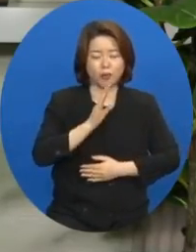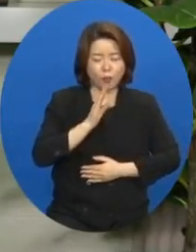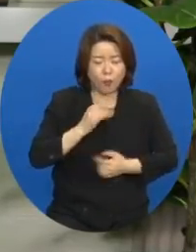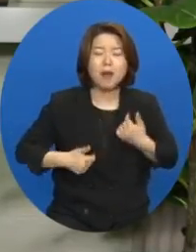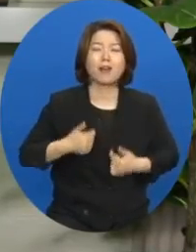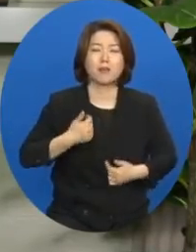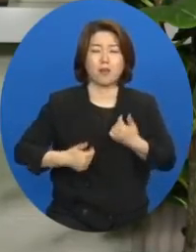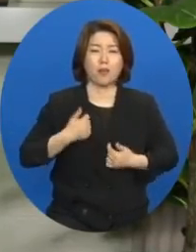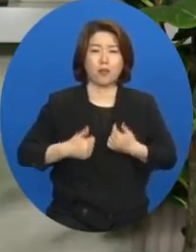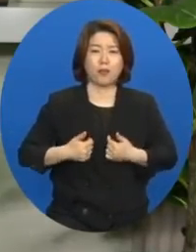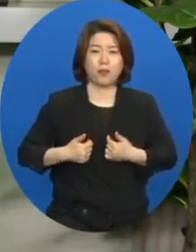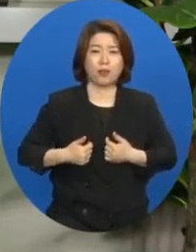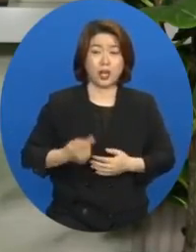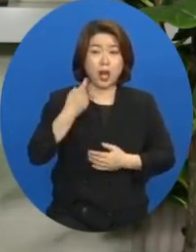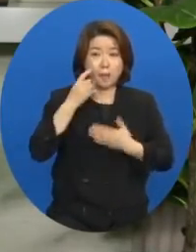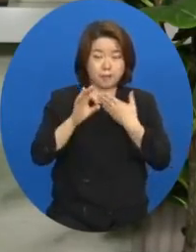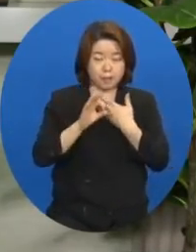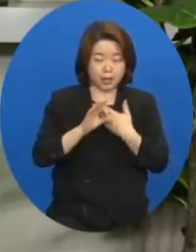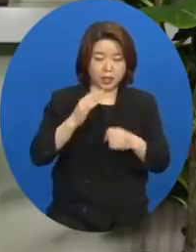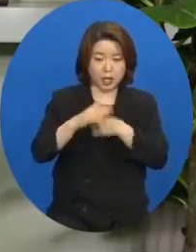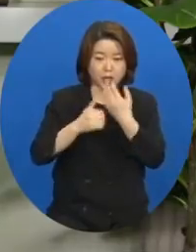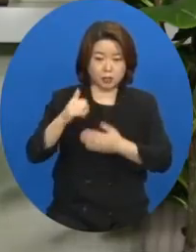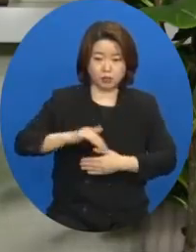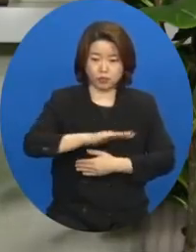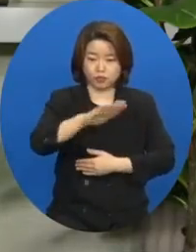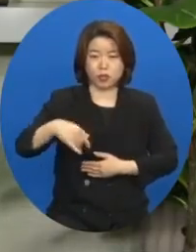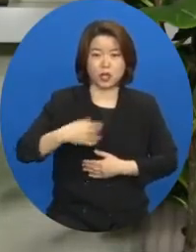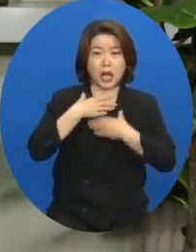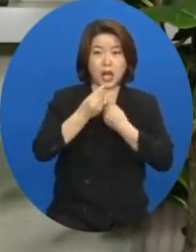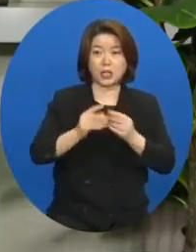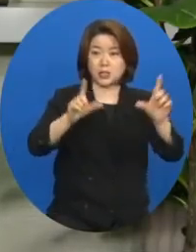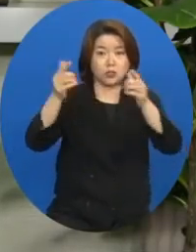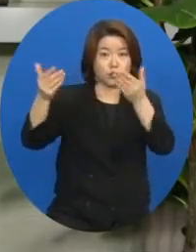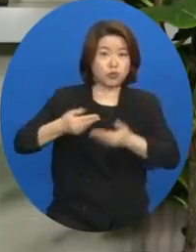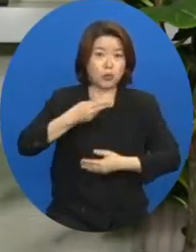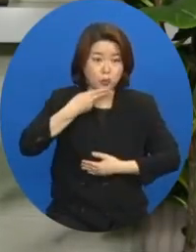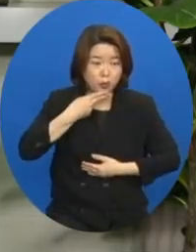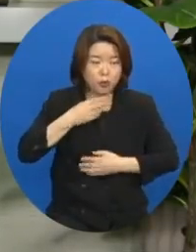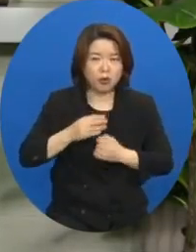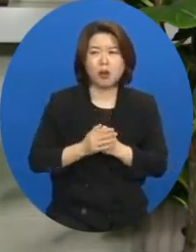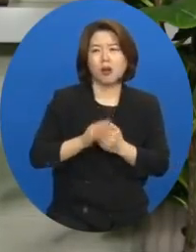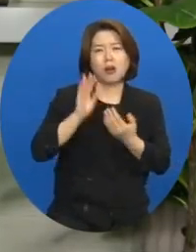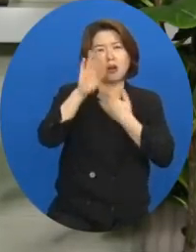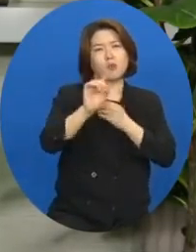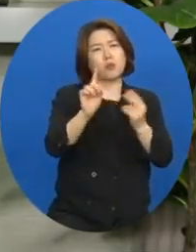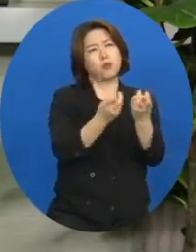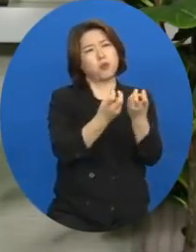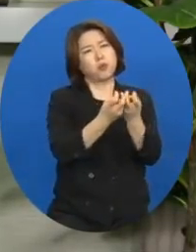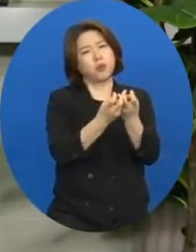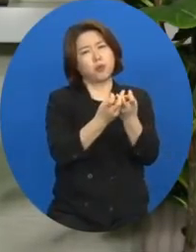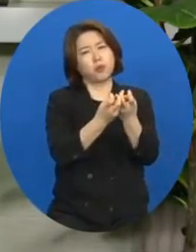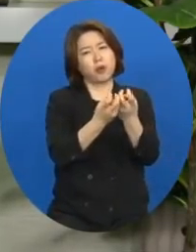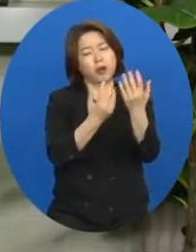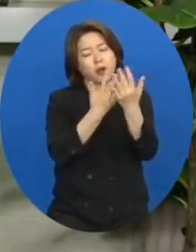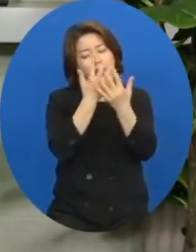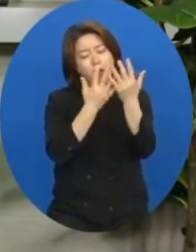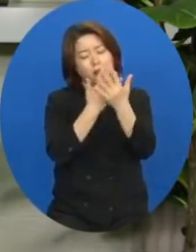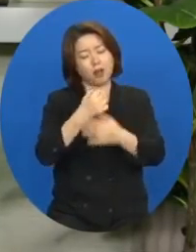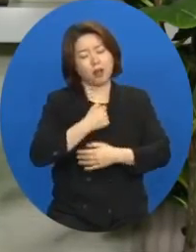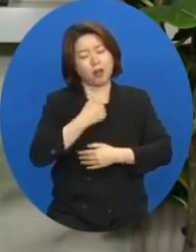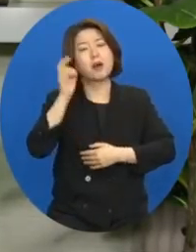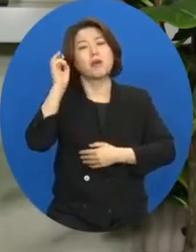만약에 하나님께서 우리에게 안식이를 주시지 않았다면 어떻게 살까 그런 생각이 듭니다.